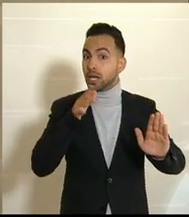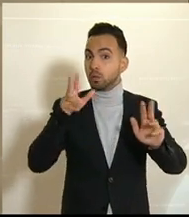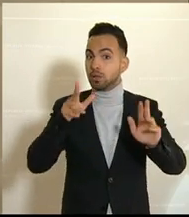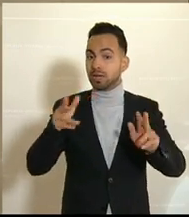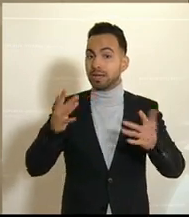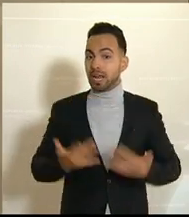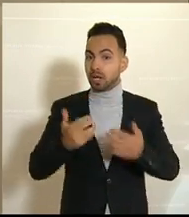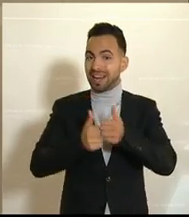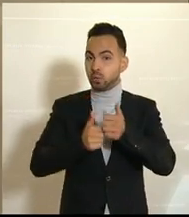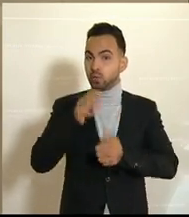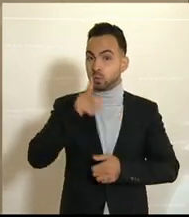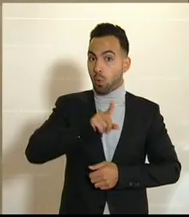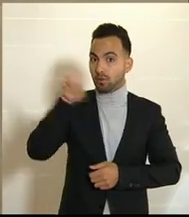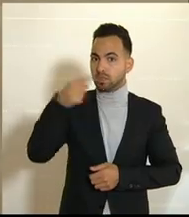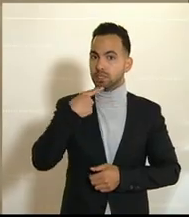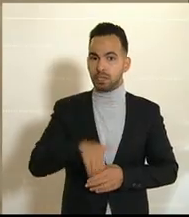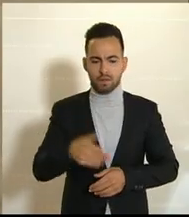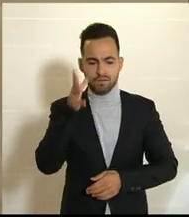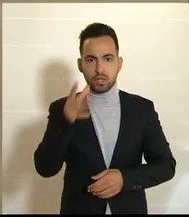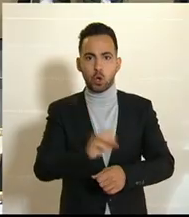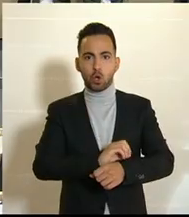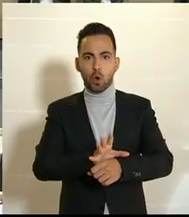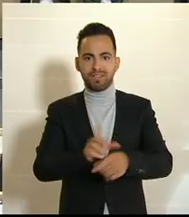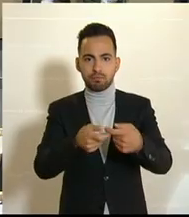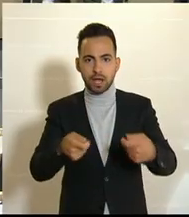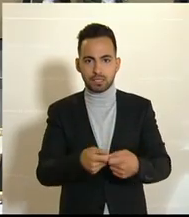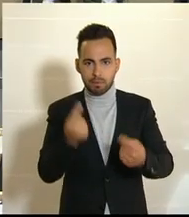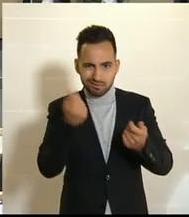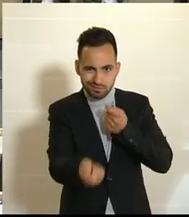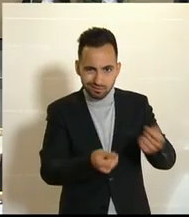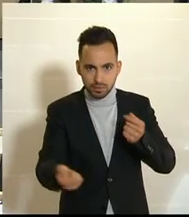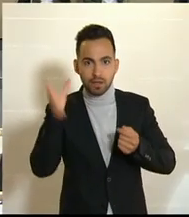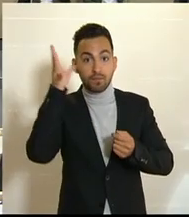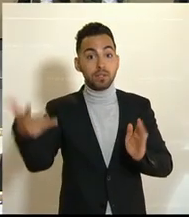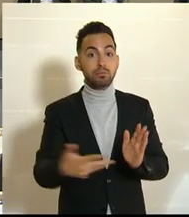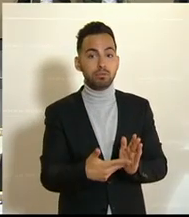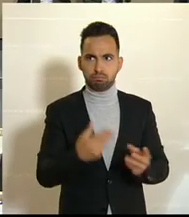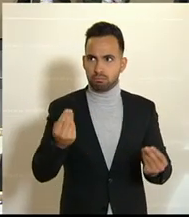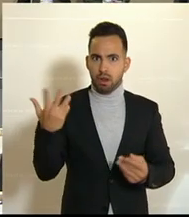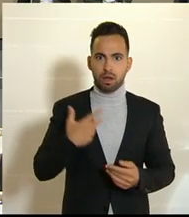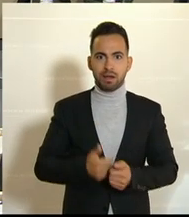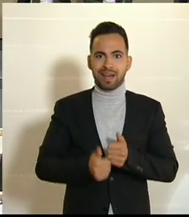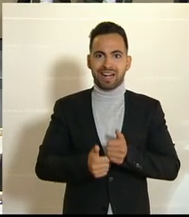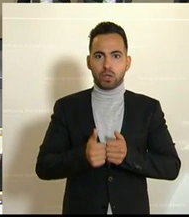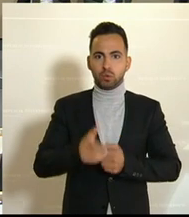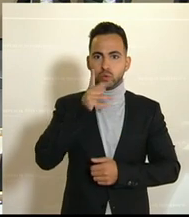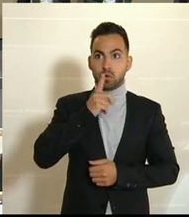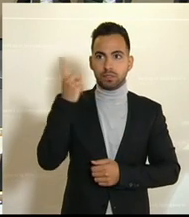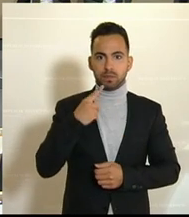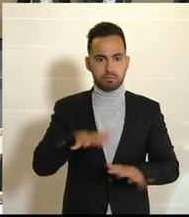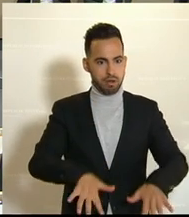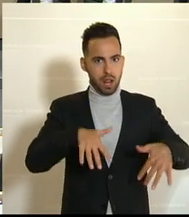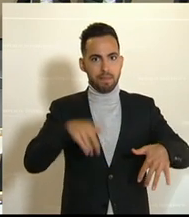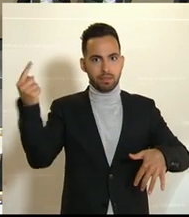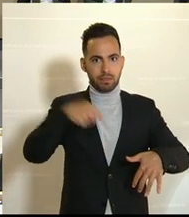Prüfung der Covid-Maßnahmen angekündigt, was gut und richtig ist, weil ja der Rechnungshof auch das Kontrollinstrument des Parlaments ist. Und wir